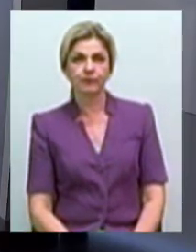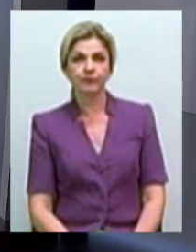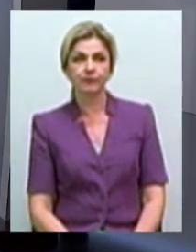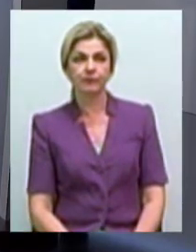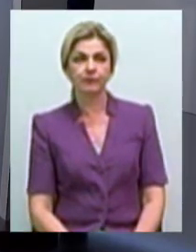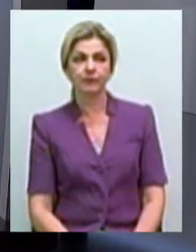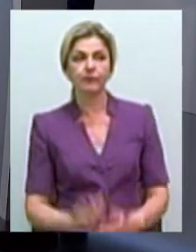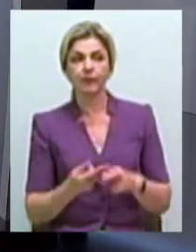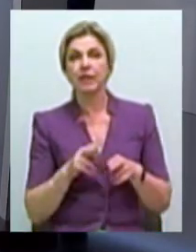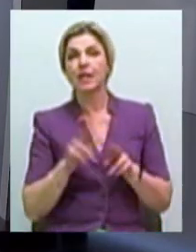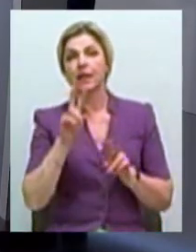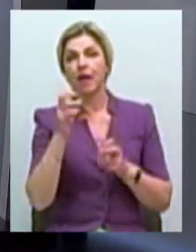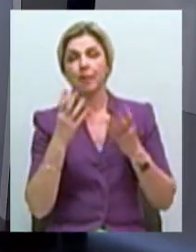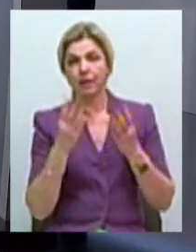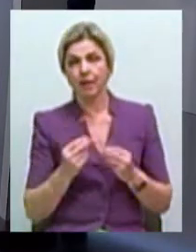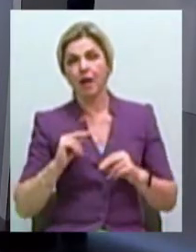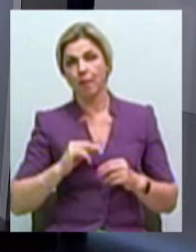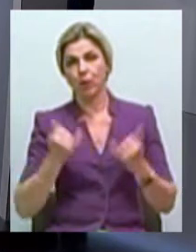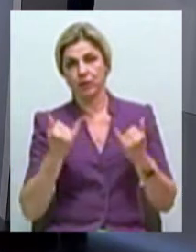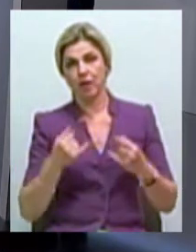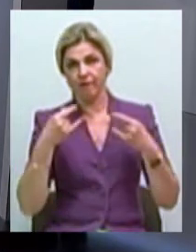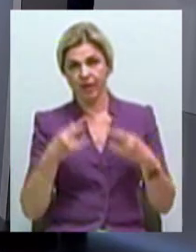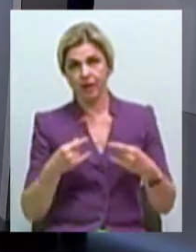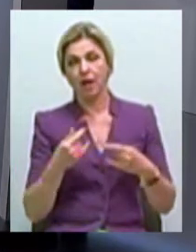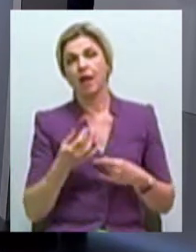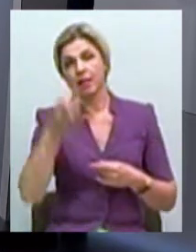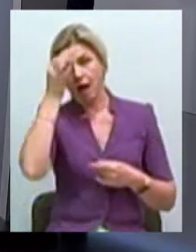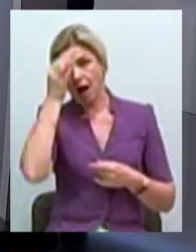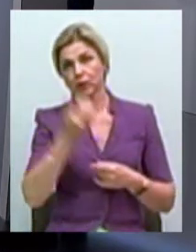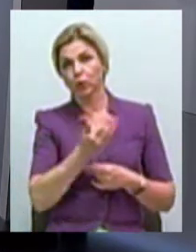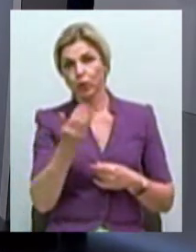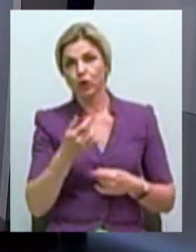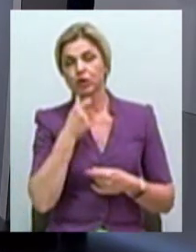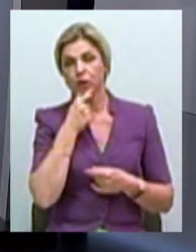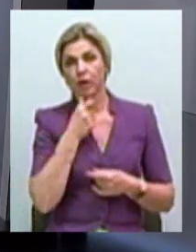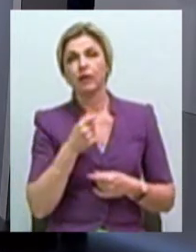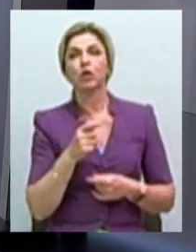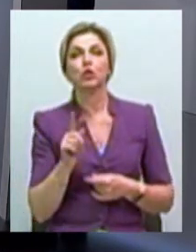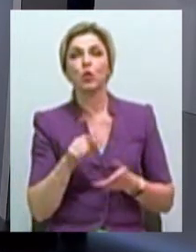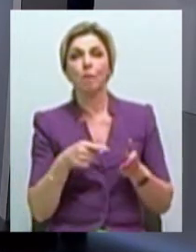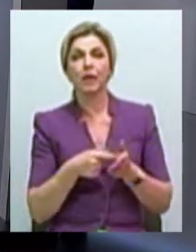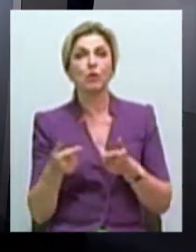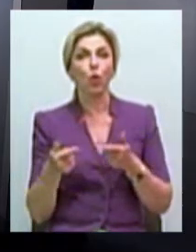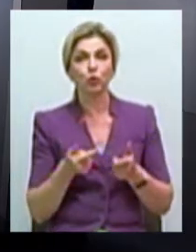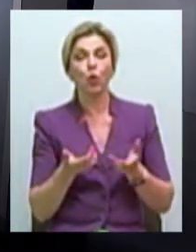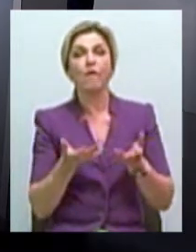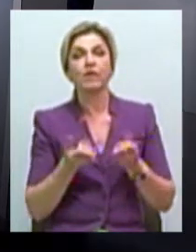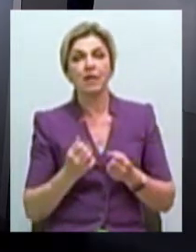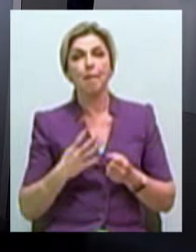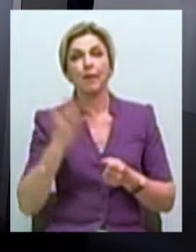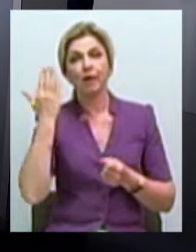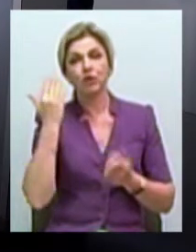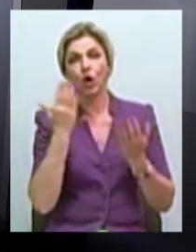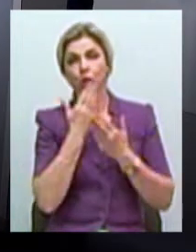Це тема дня, ми працюємо в прямому ефірі, я нагадую, шановні глядачі. Місто готове взяти колишній